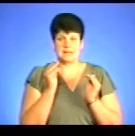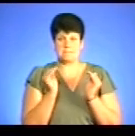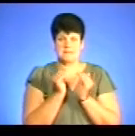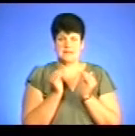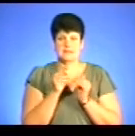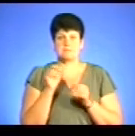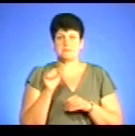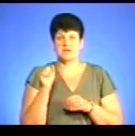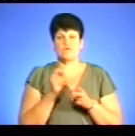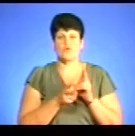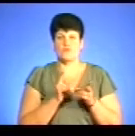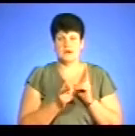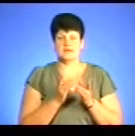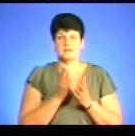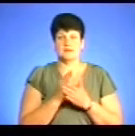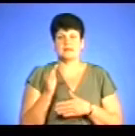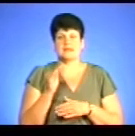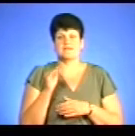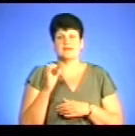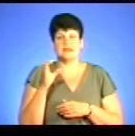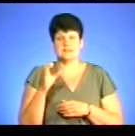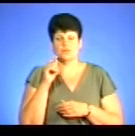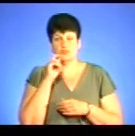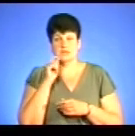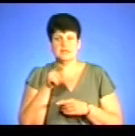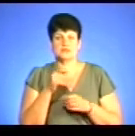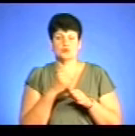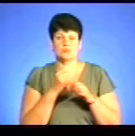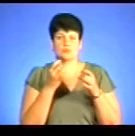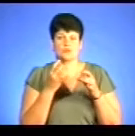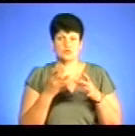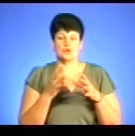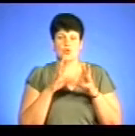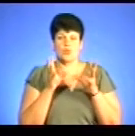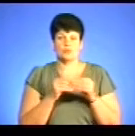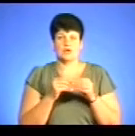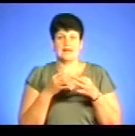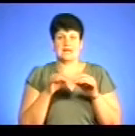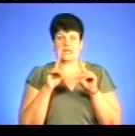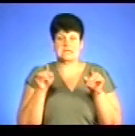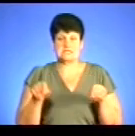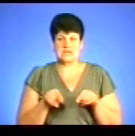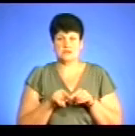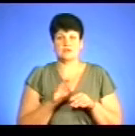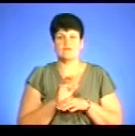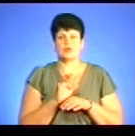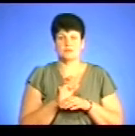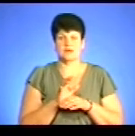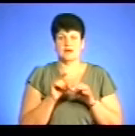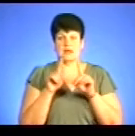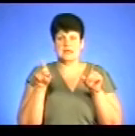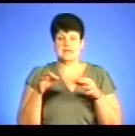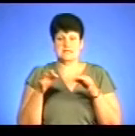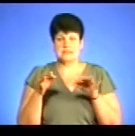-варні, які ліцензовані ДФС України, і для яких вже зроблено упрощення щодо оптової ліцензії. Якщо для звичайного великого виробника ліцензія